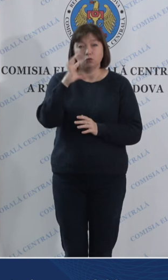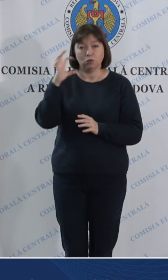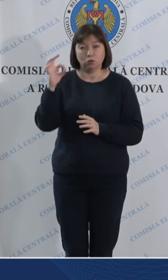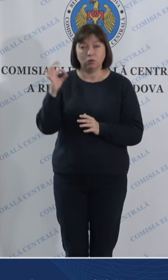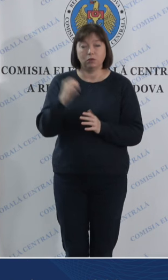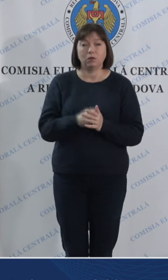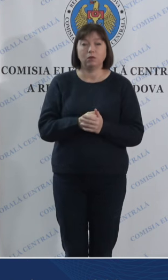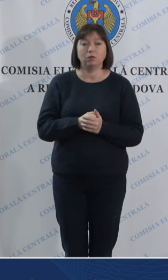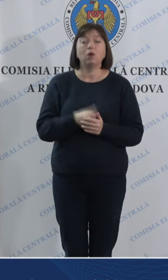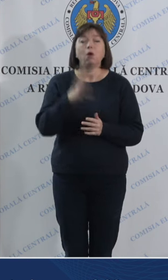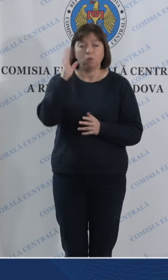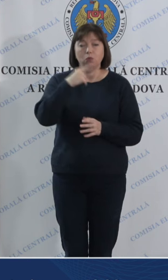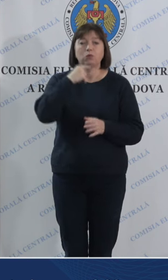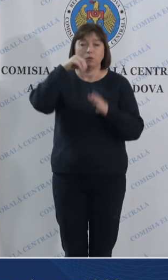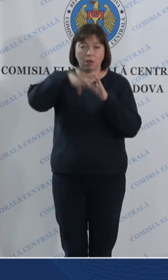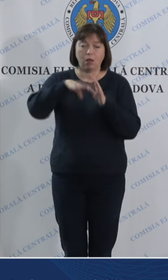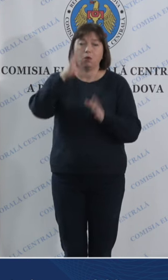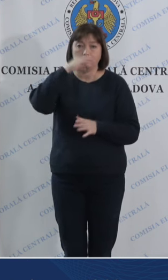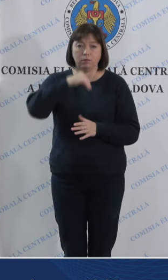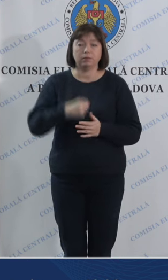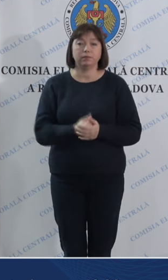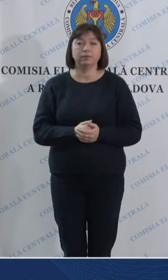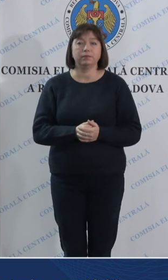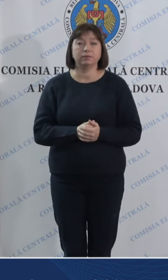vor vota alegătorii.